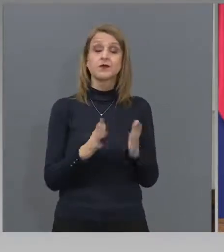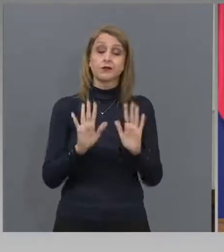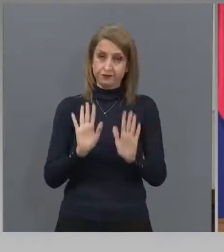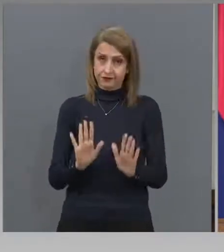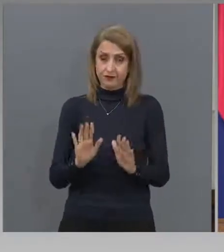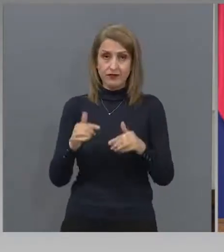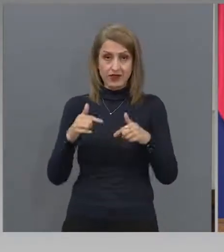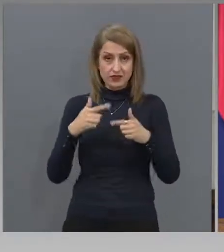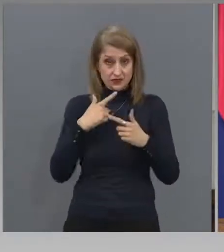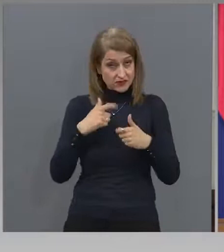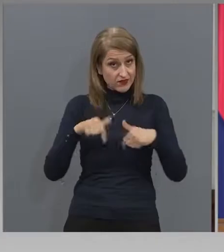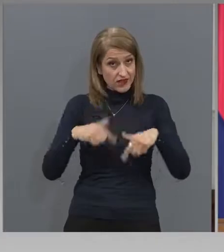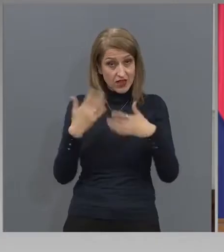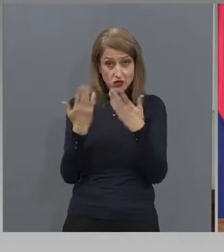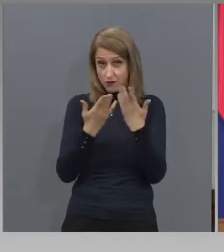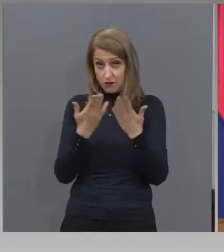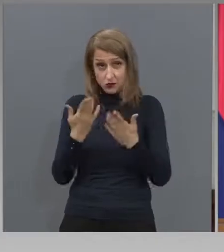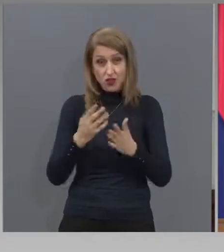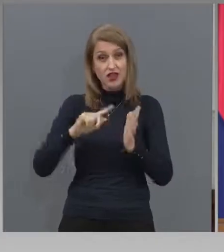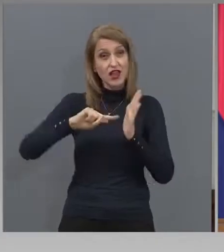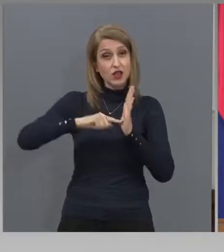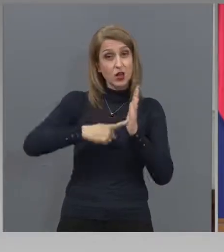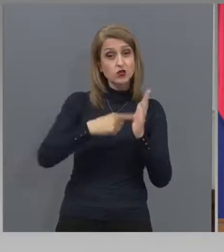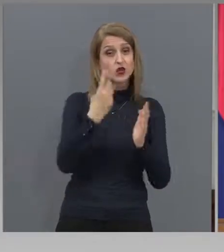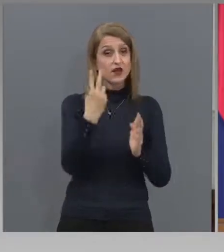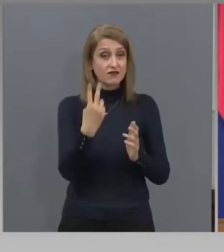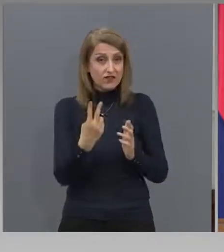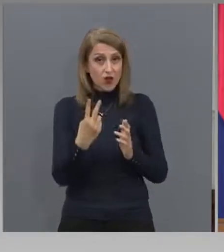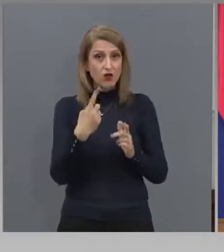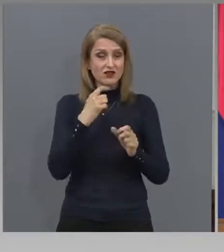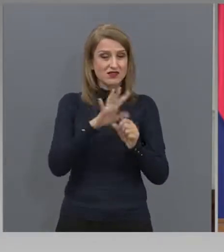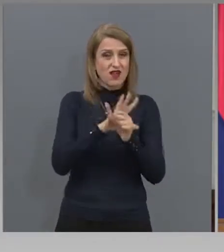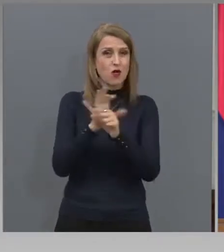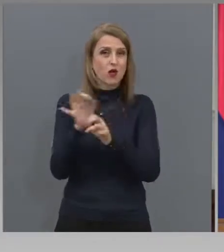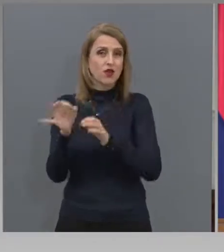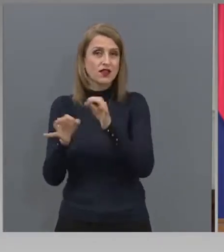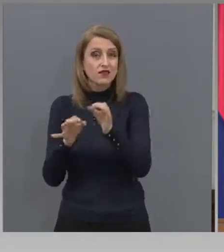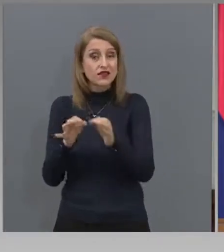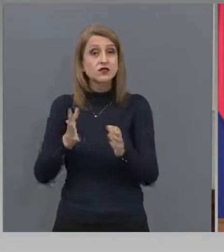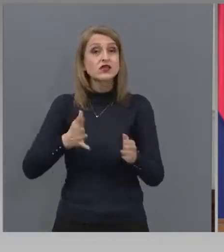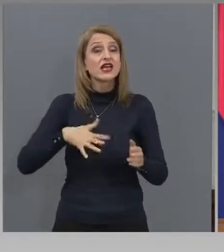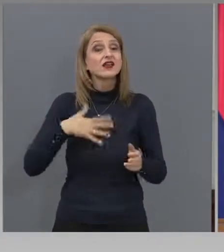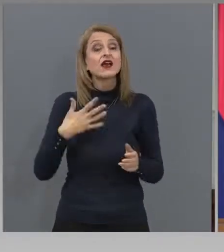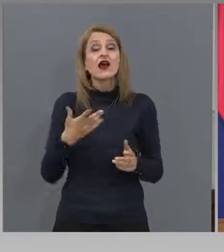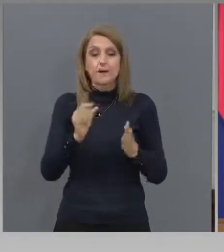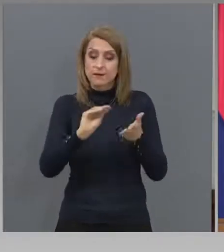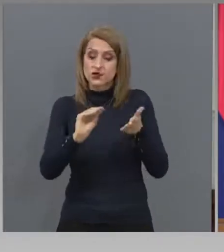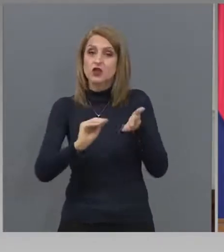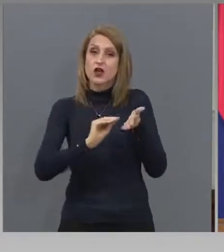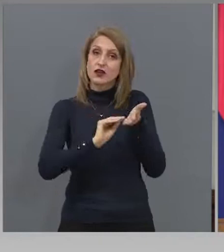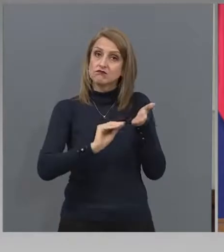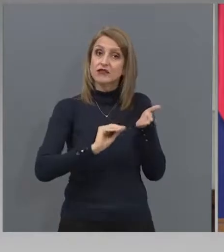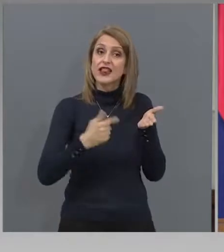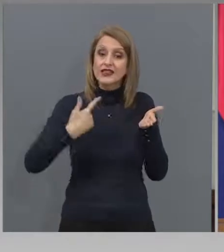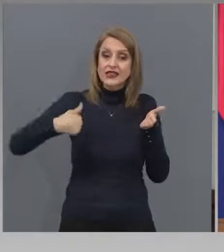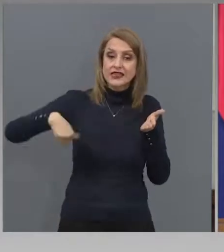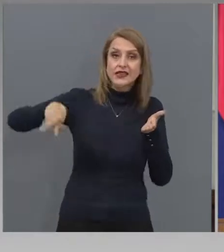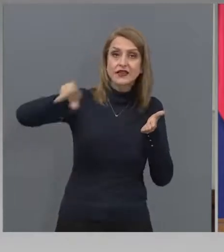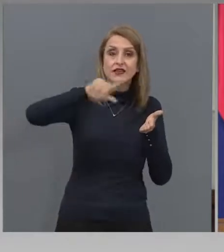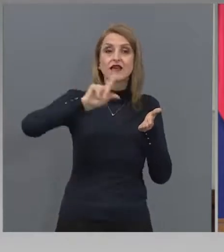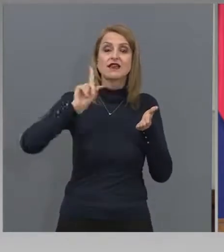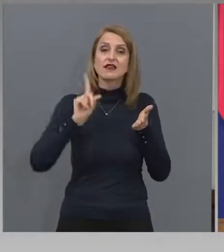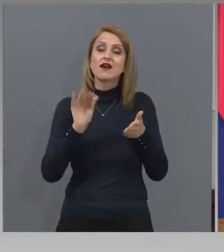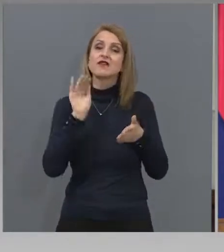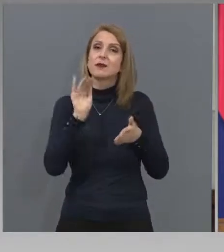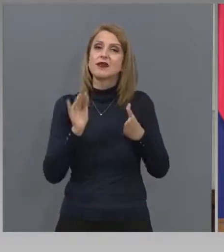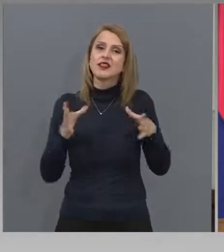втора е мащаба на кризата с коронавируса, изиска нашето единство и солидарност, включително и към Западните